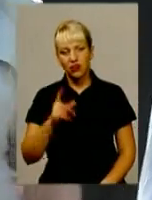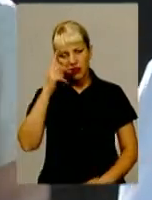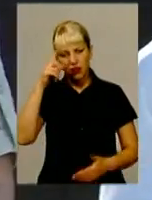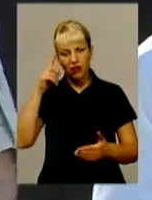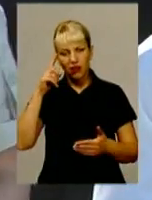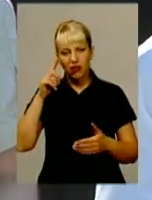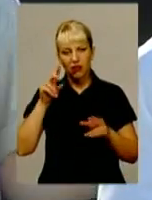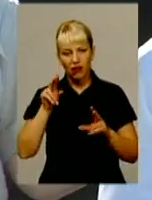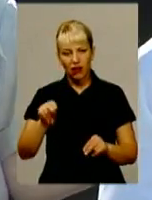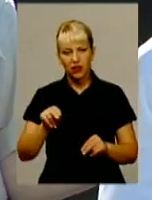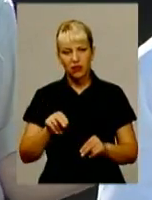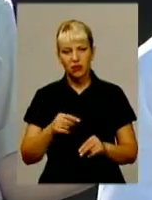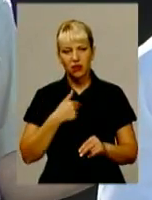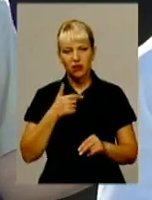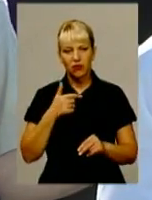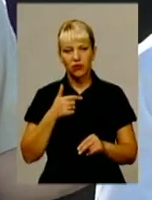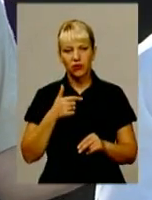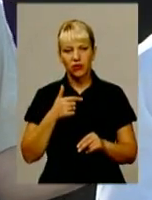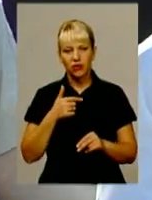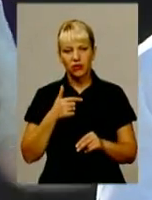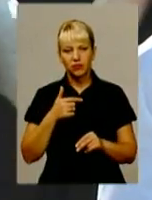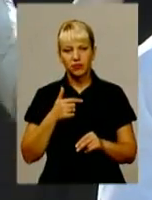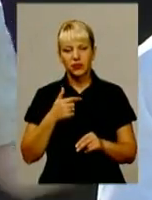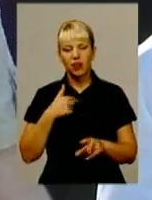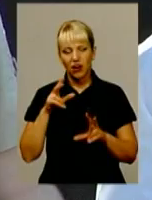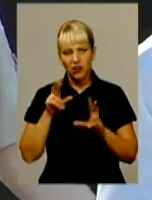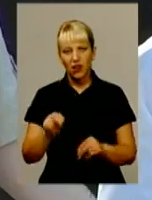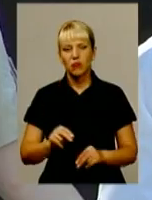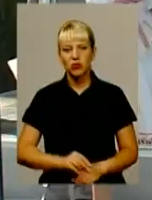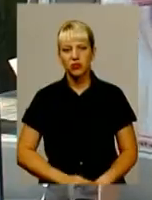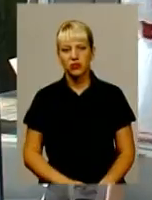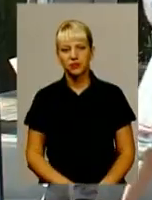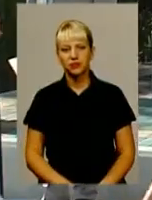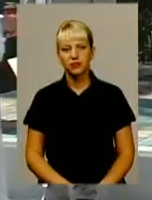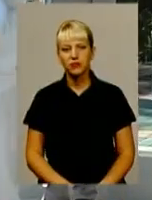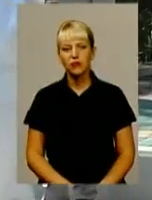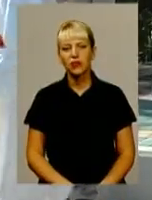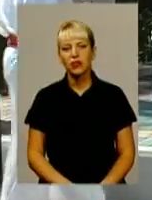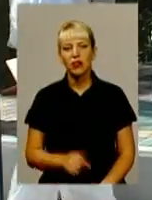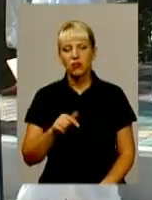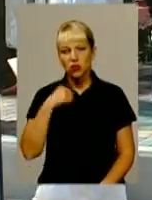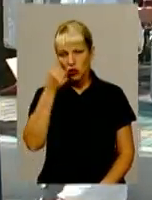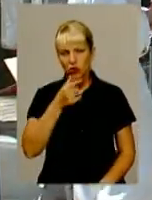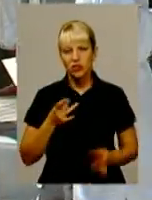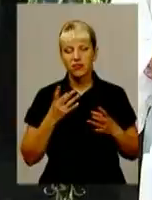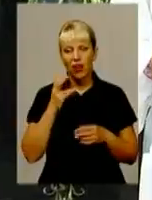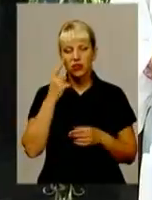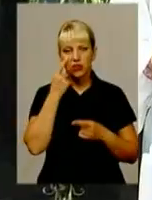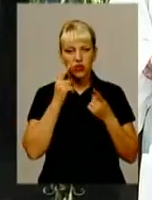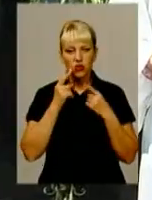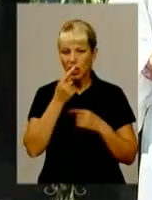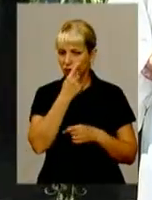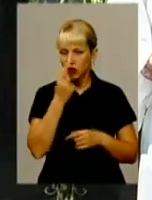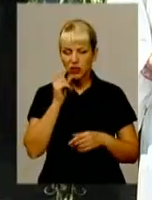вивчати передові технології виробництва. Клянемось. Утім, цьогоріч свято зі сльозами на очах. На